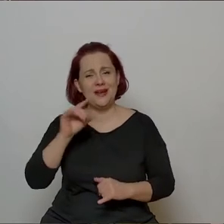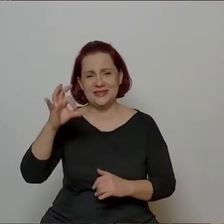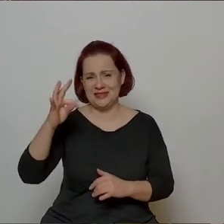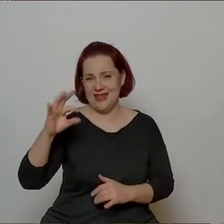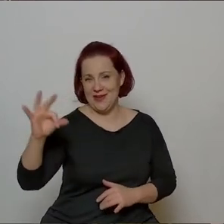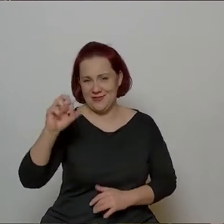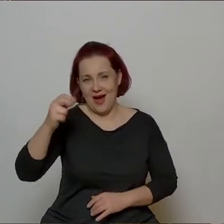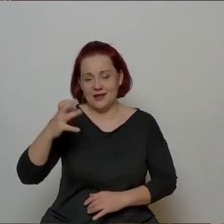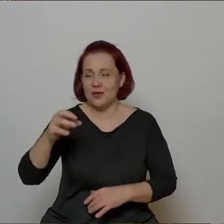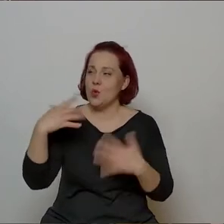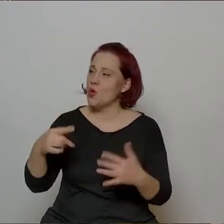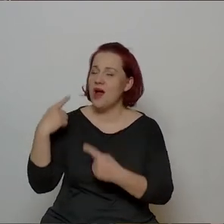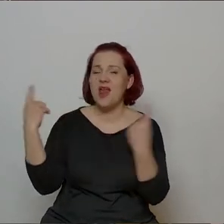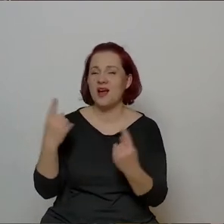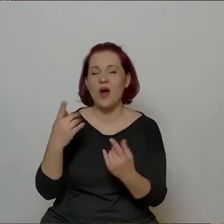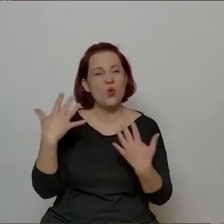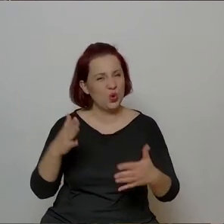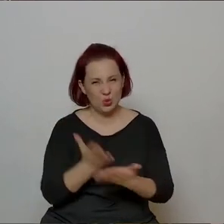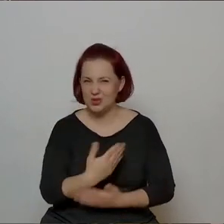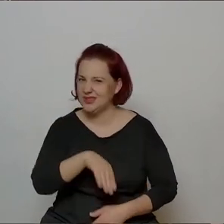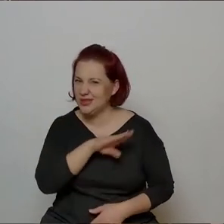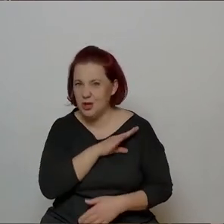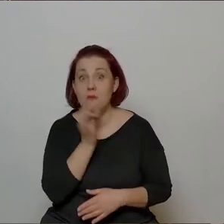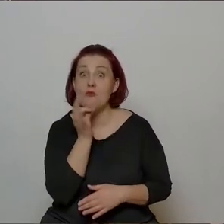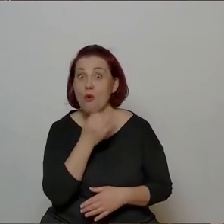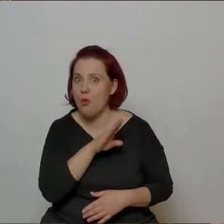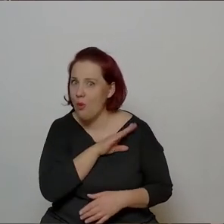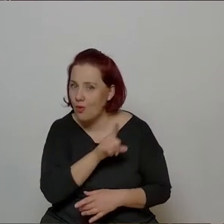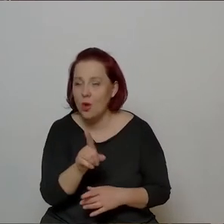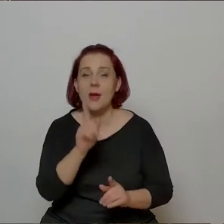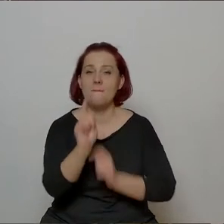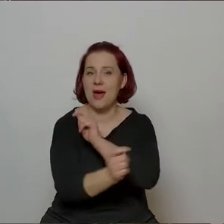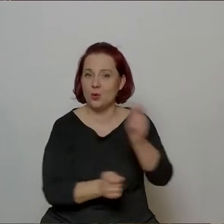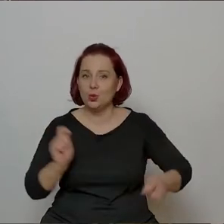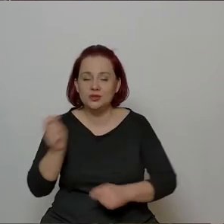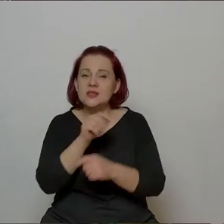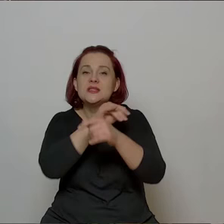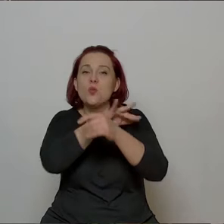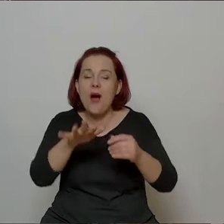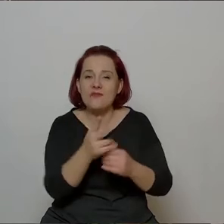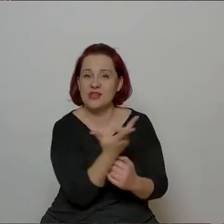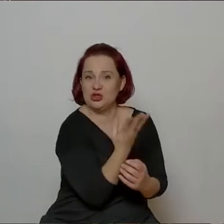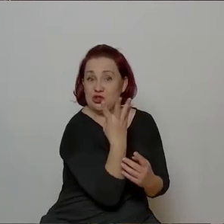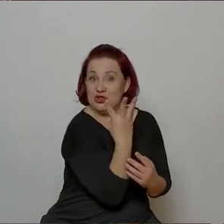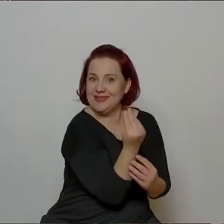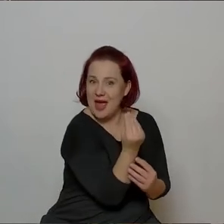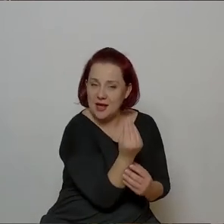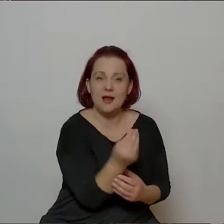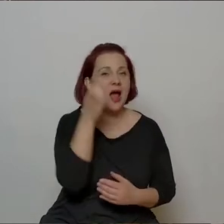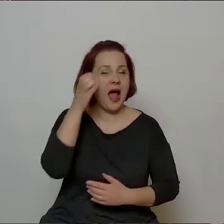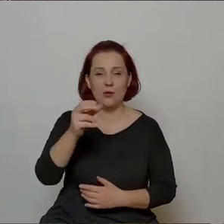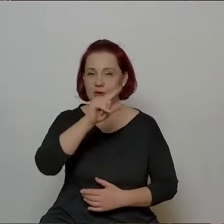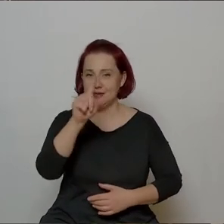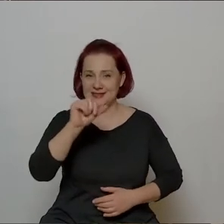też legendna, już biedak nie żyje, za młodą umarł. To był perkusista z sławnego kwartetu Zbigniewa Zajferta.